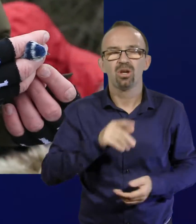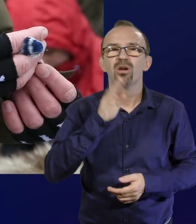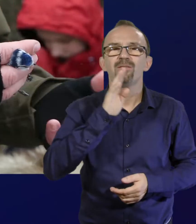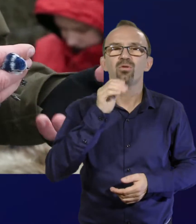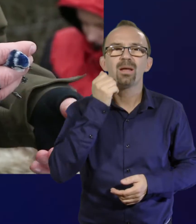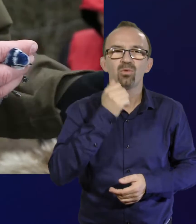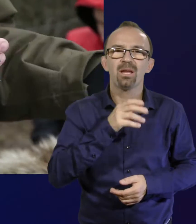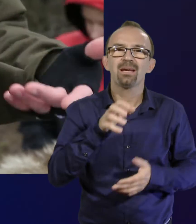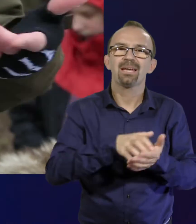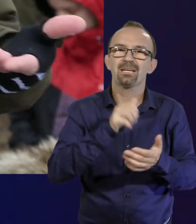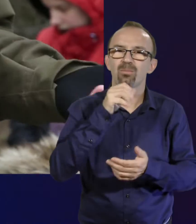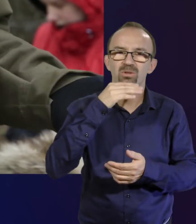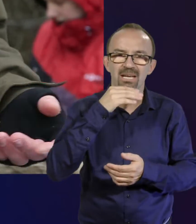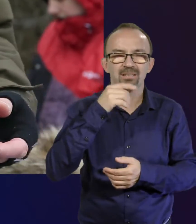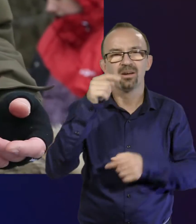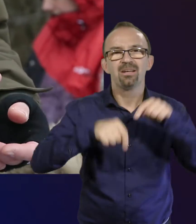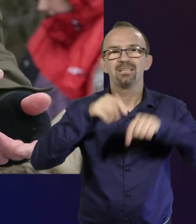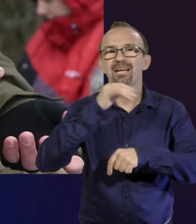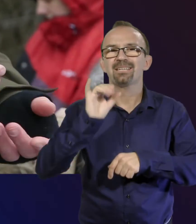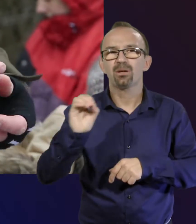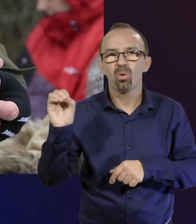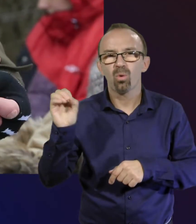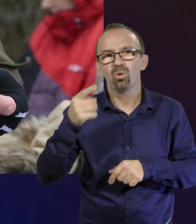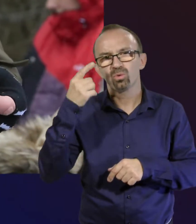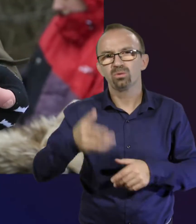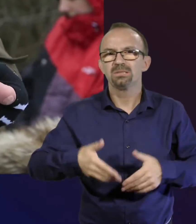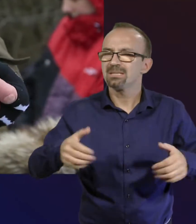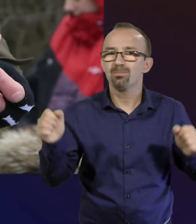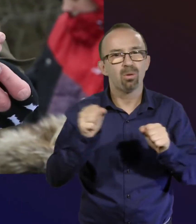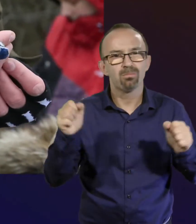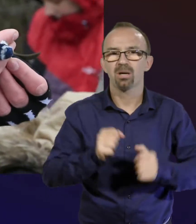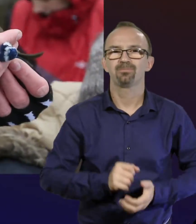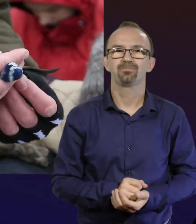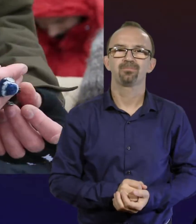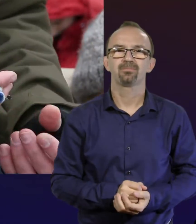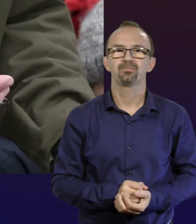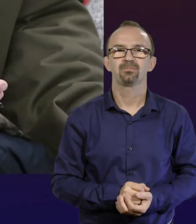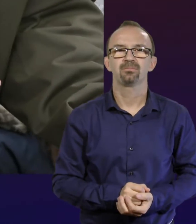Fülemüle, kerti poszáta, nádirigó, stb. ezek föl tudnak hízni veszett mód.